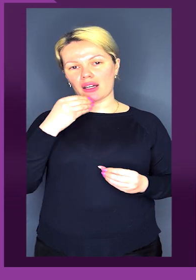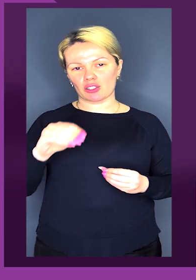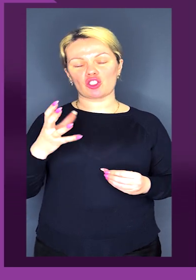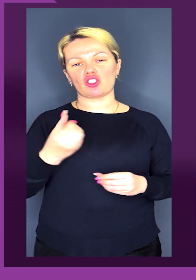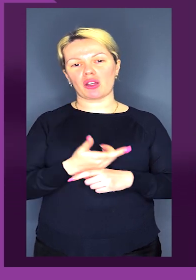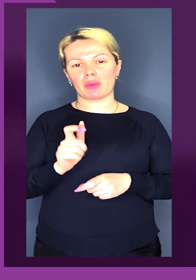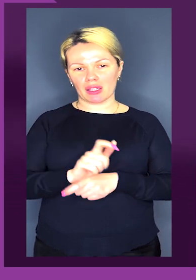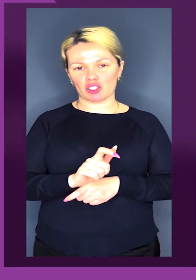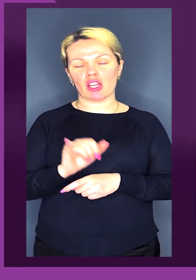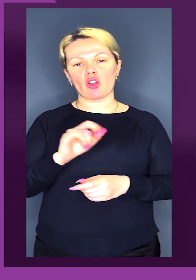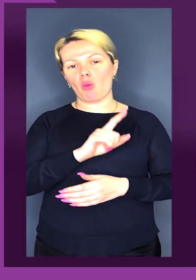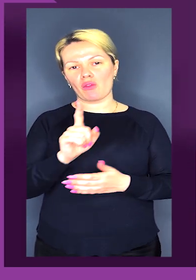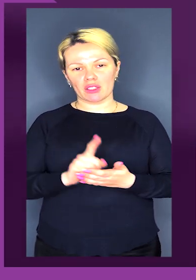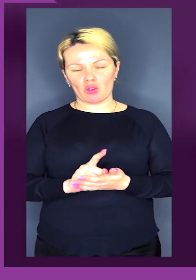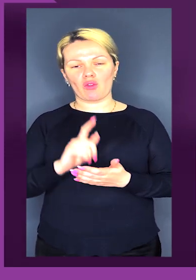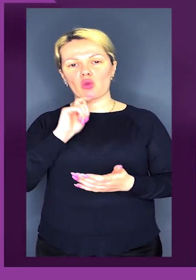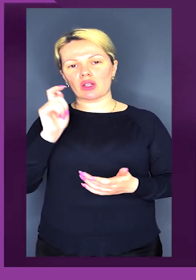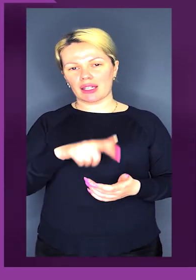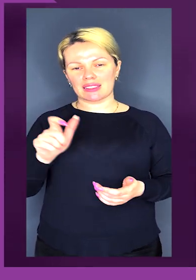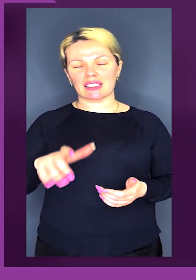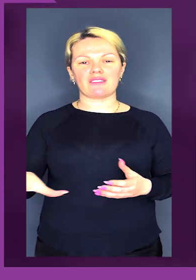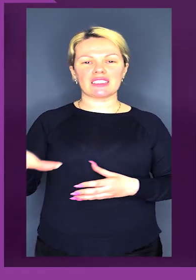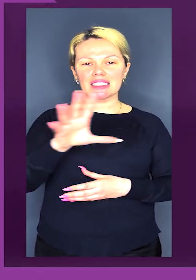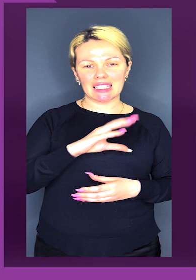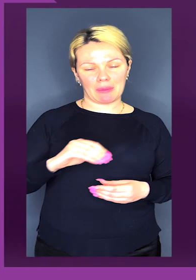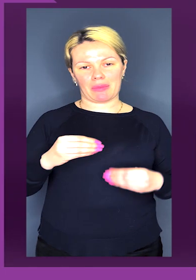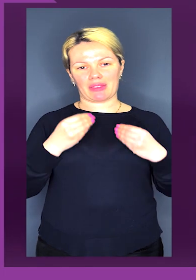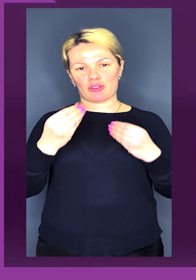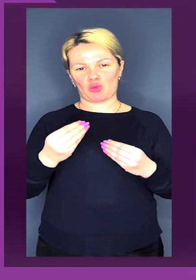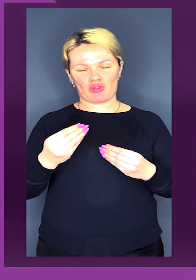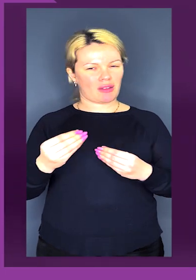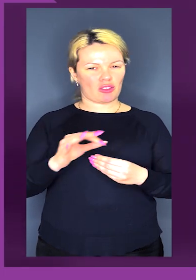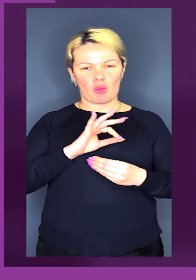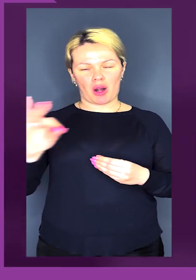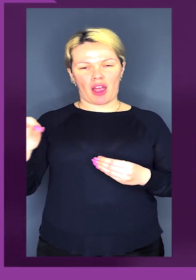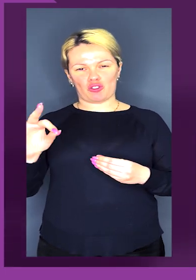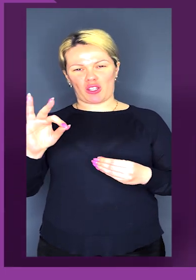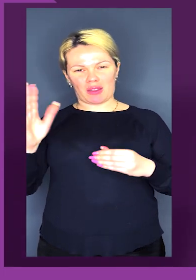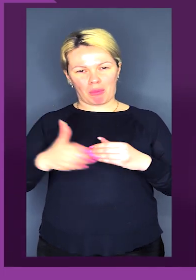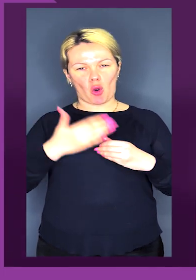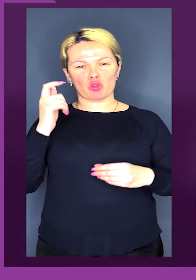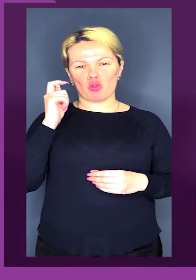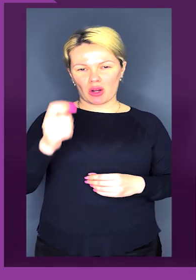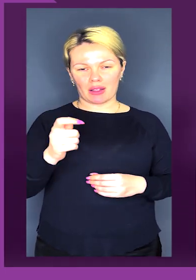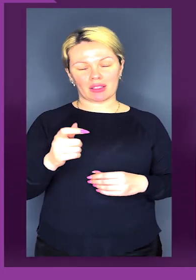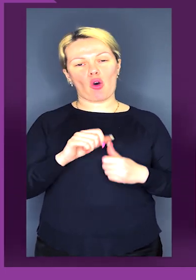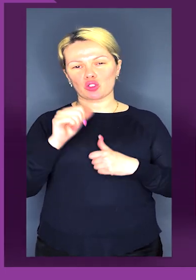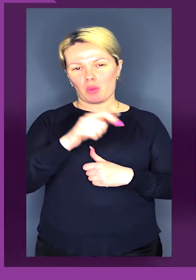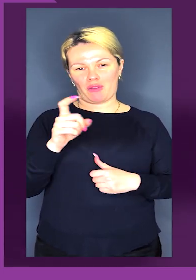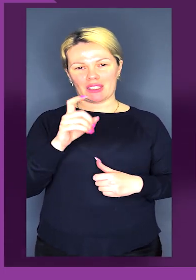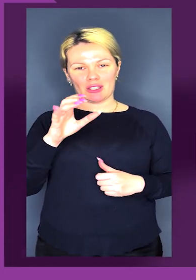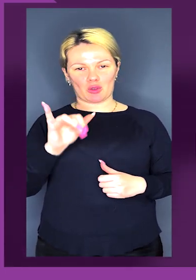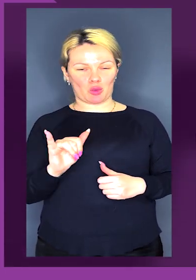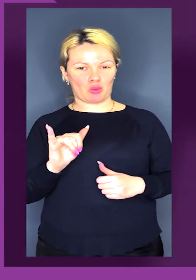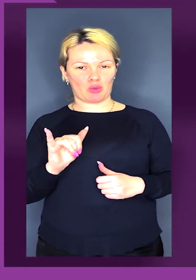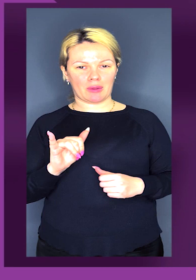ще краще, ще більше. І обов'язково українці всім дадуть добрячої прочуханки, особливо Збройні